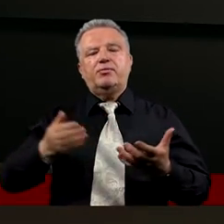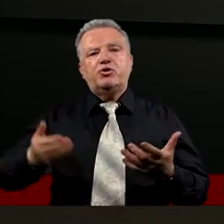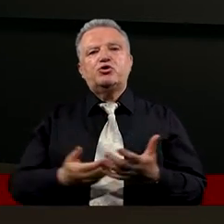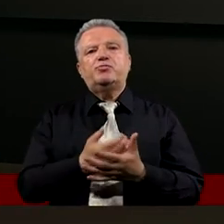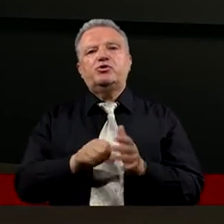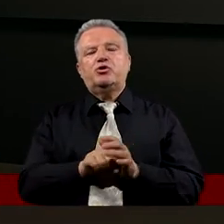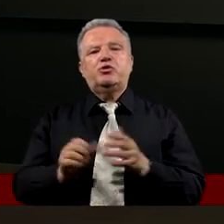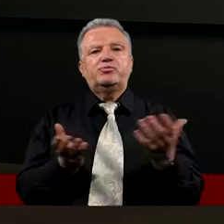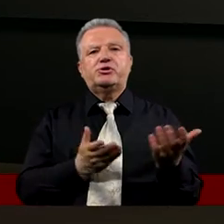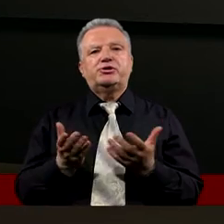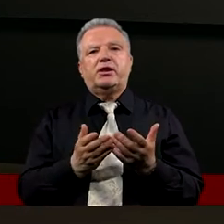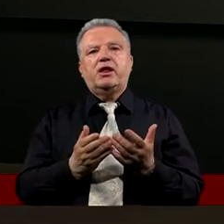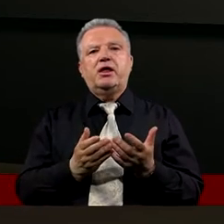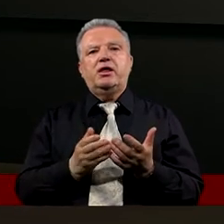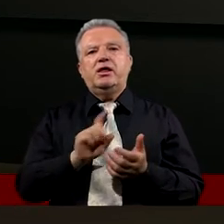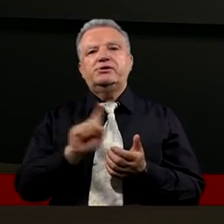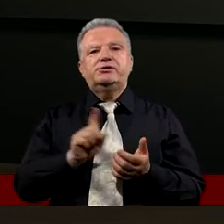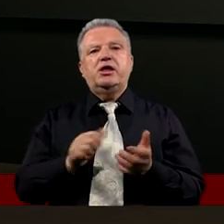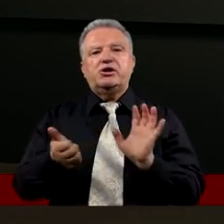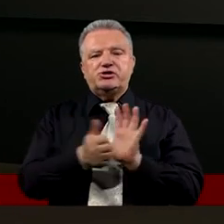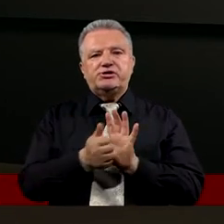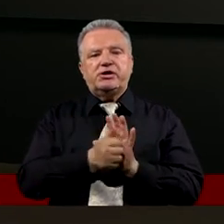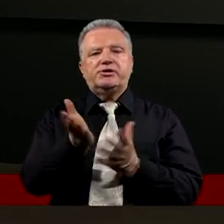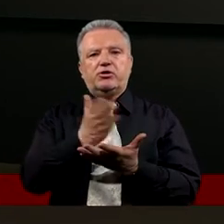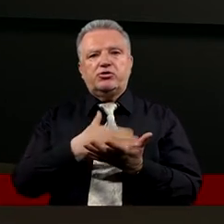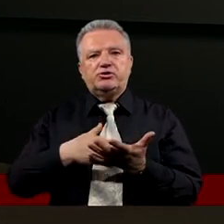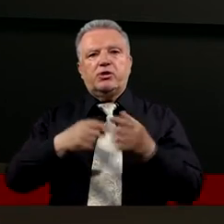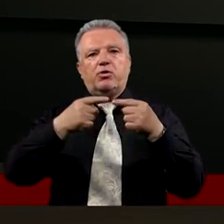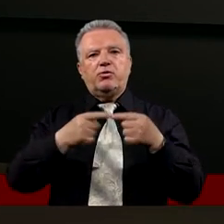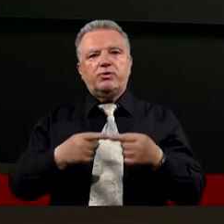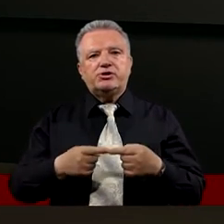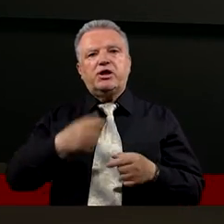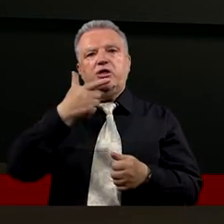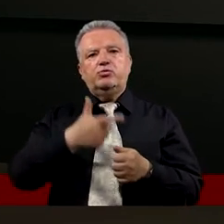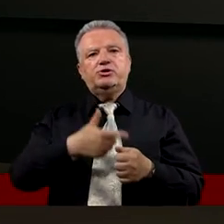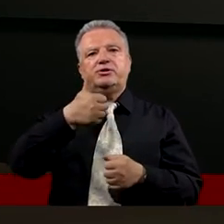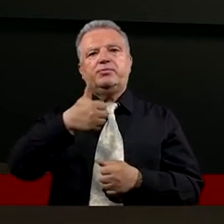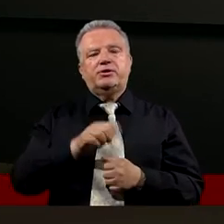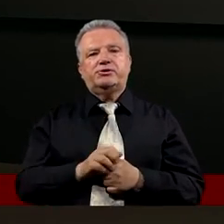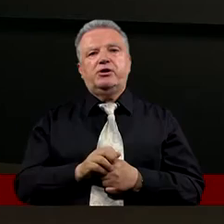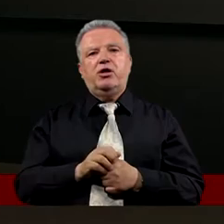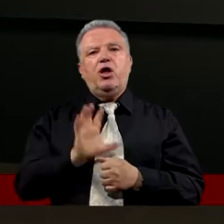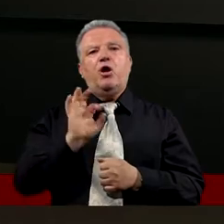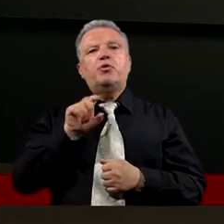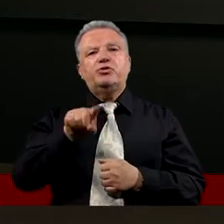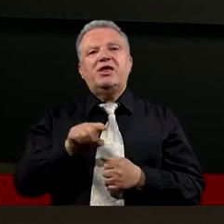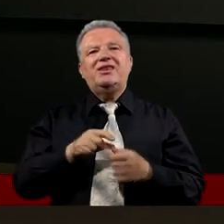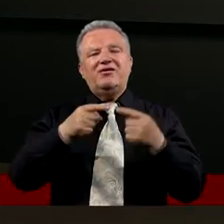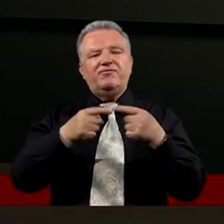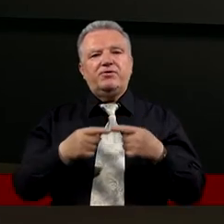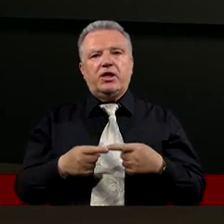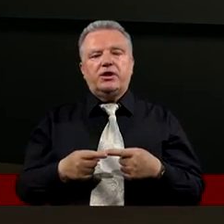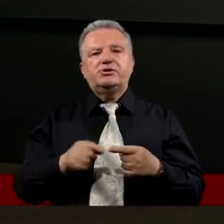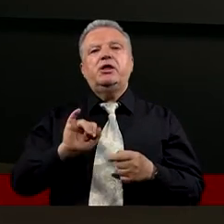rozpocząć to studium od przeczytania z 16 rozdziału właśnie, wersetu 21, ponieważ ten